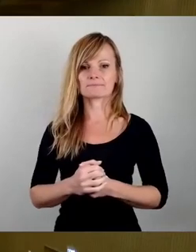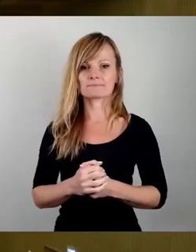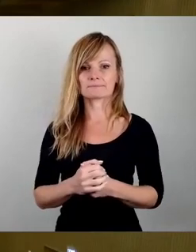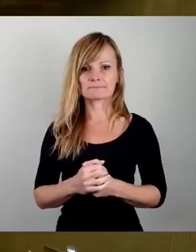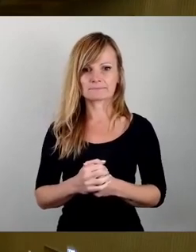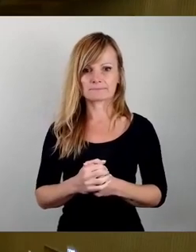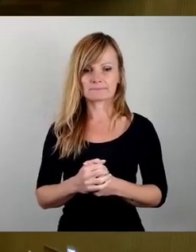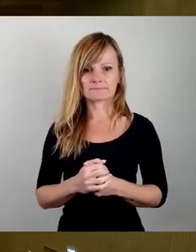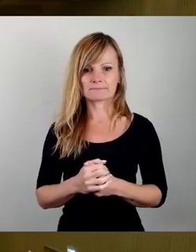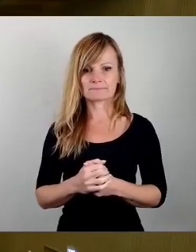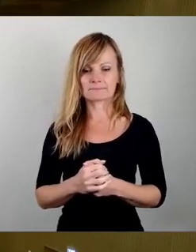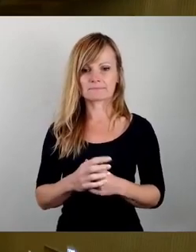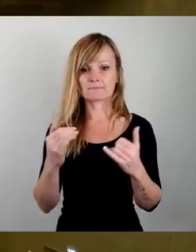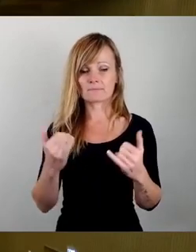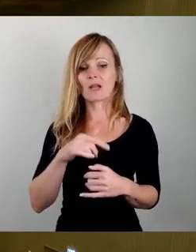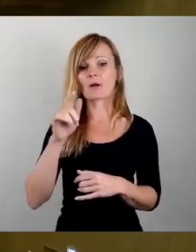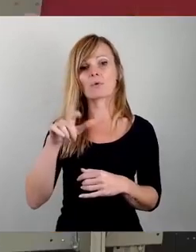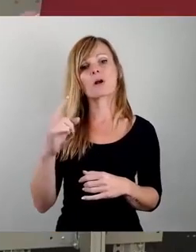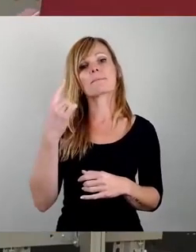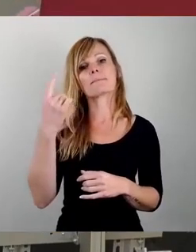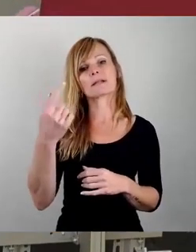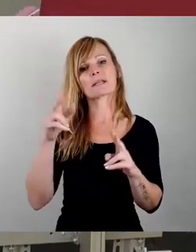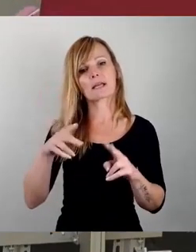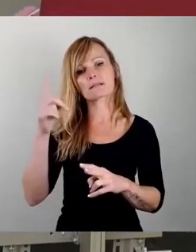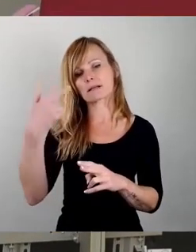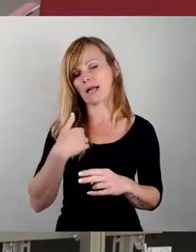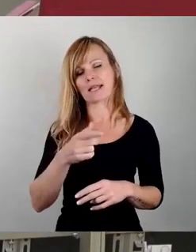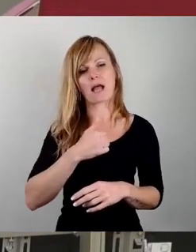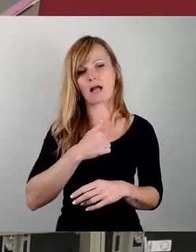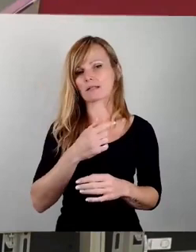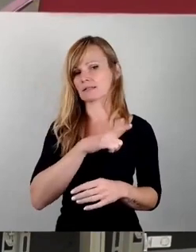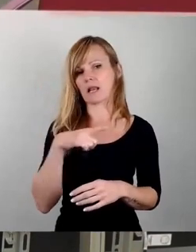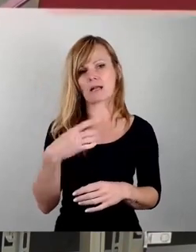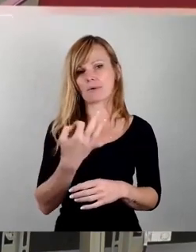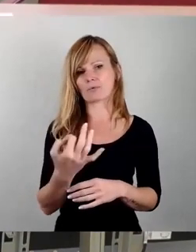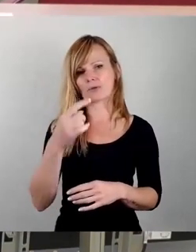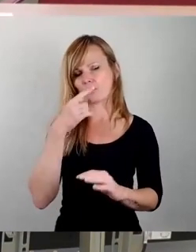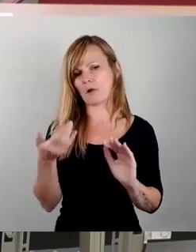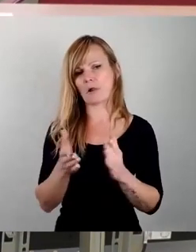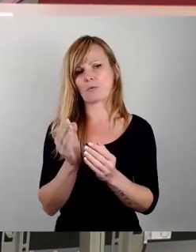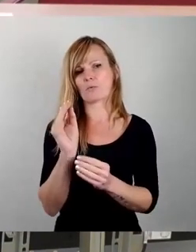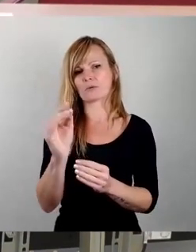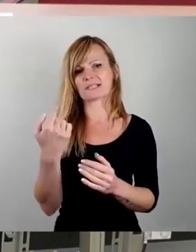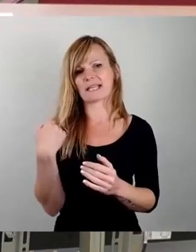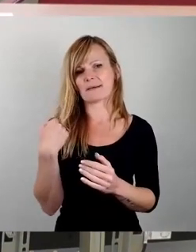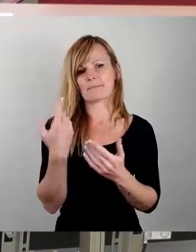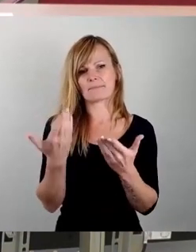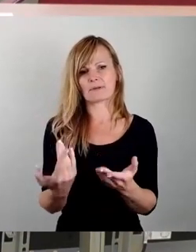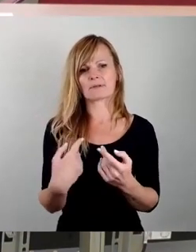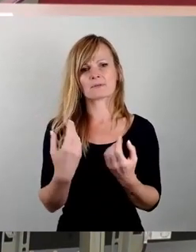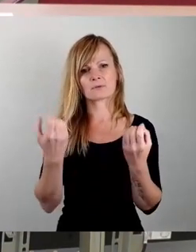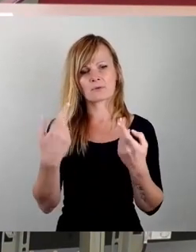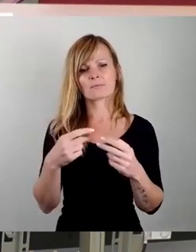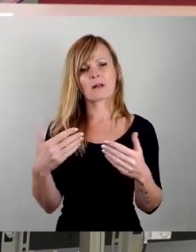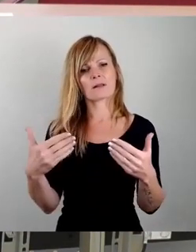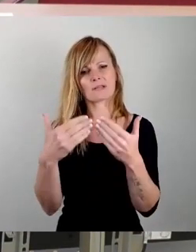Herr Gertz, Herr Bürgermeister, keine Angst, ich brauche nicht lange, ich möchte nur einen Zungenschlag, der hier im Raum steht, deutlich widersprechen.